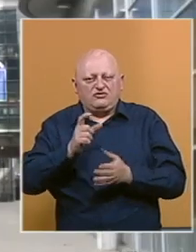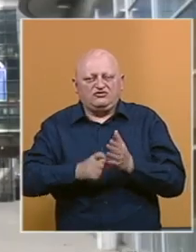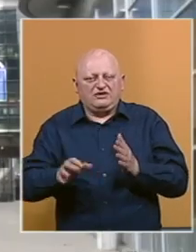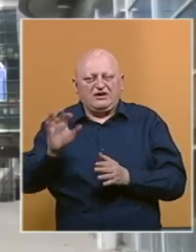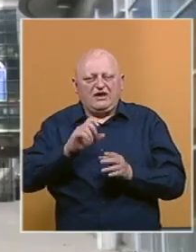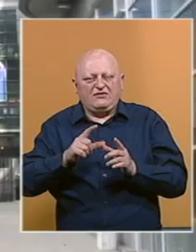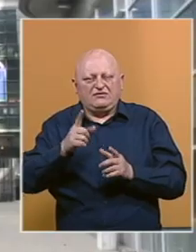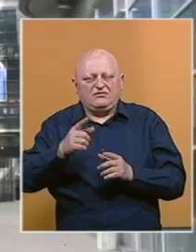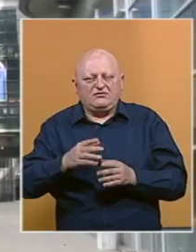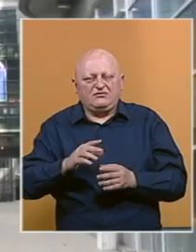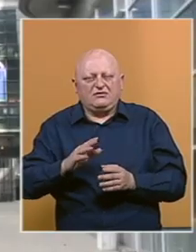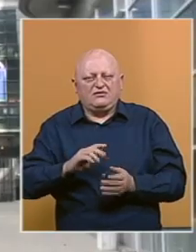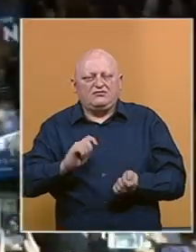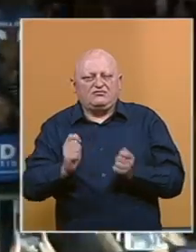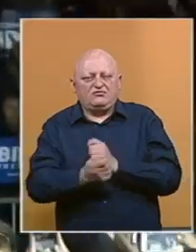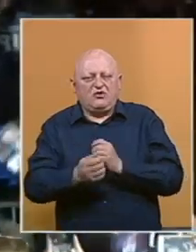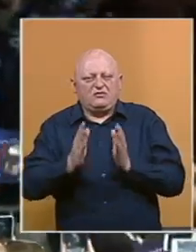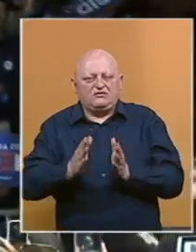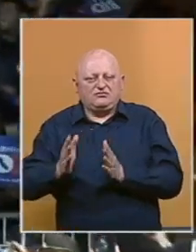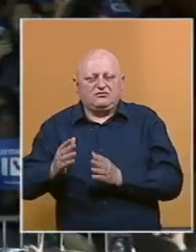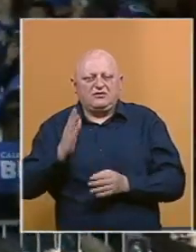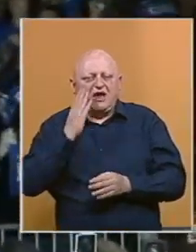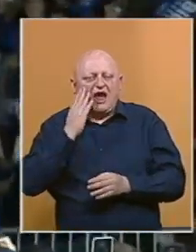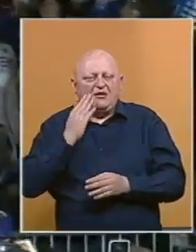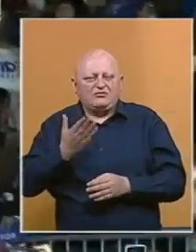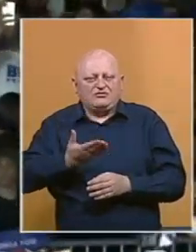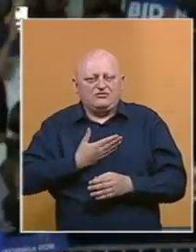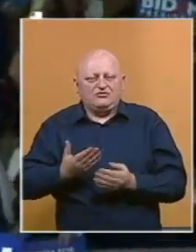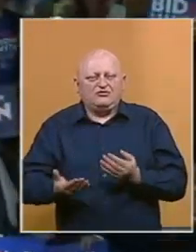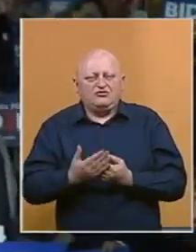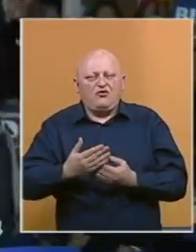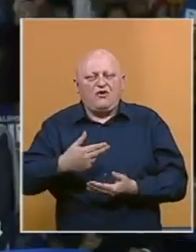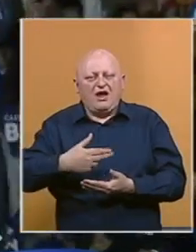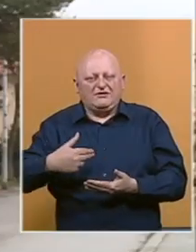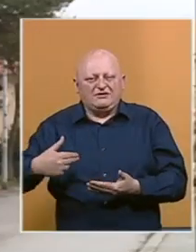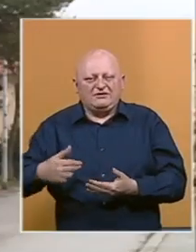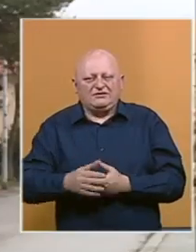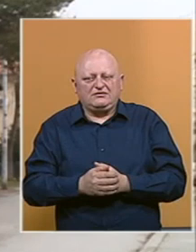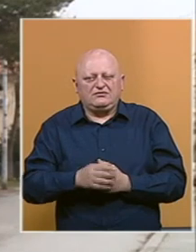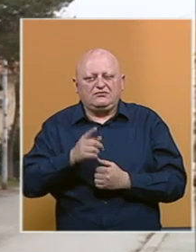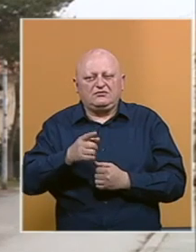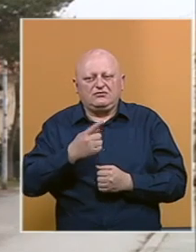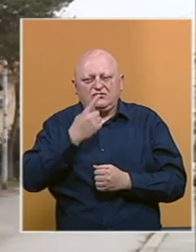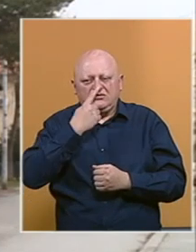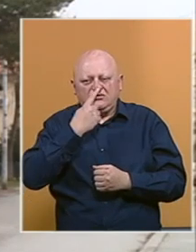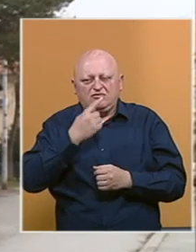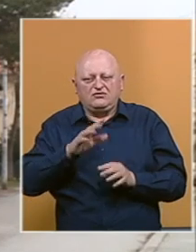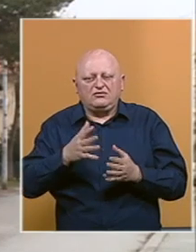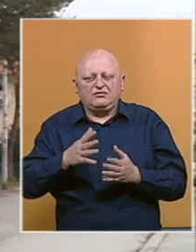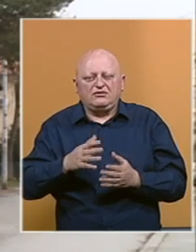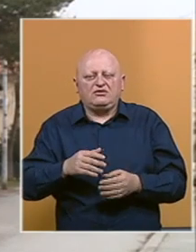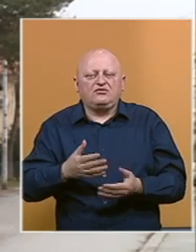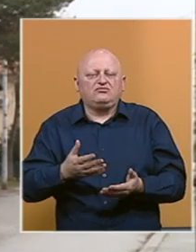Evropske unije su u fazi prestrojavanja, dok Sjedinjene države dobijaju novu administraciju. Tako da je Rusija tu u nekom